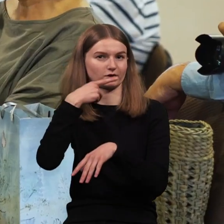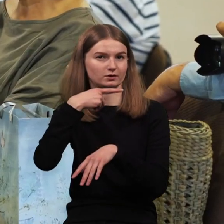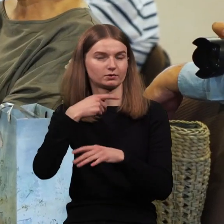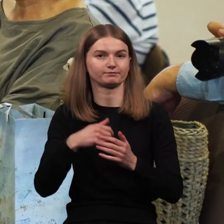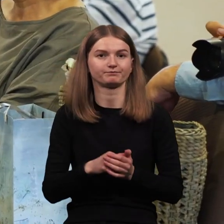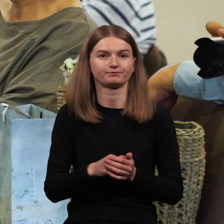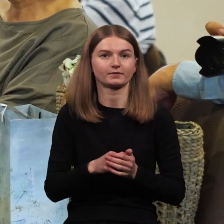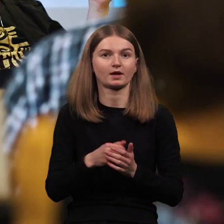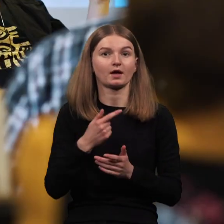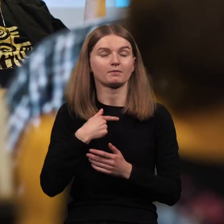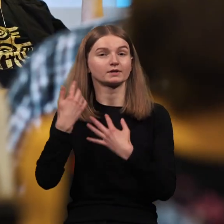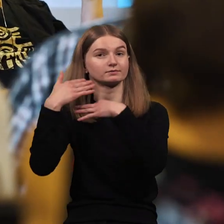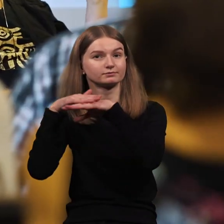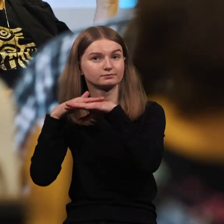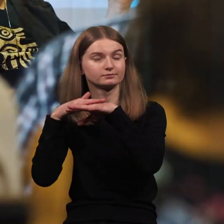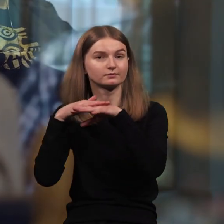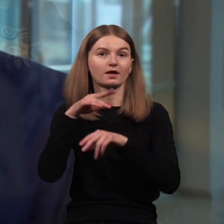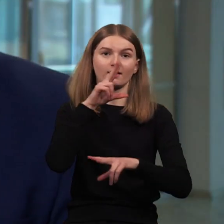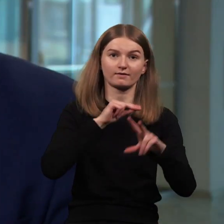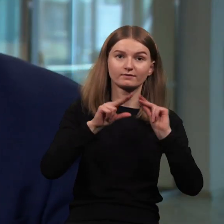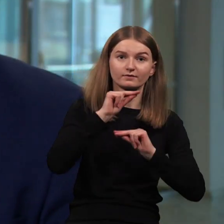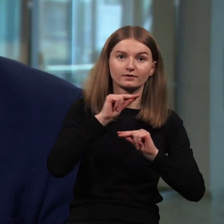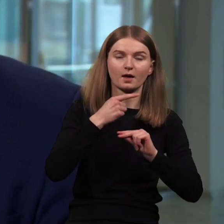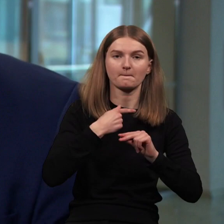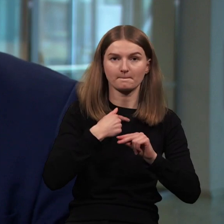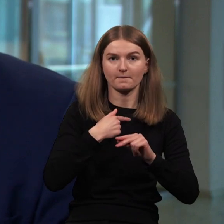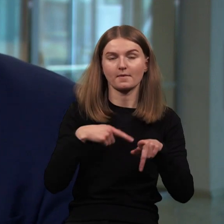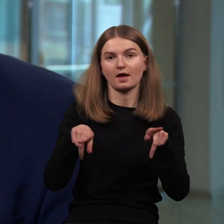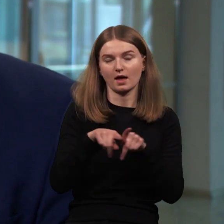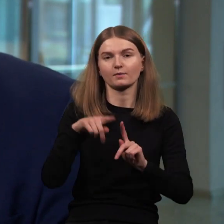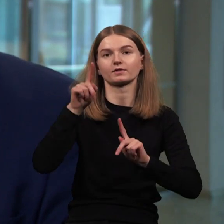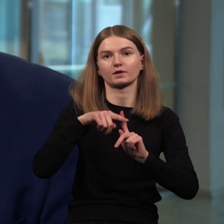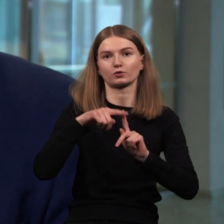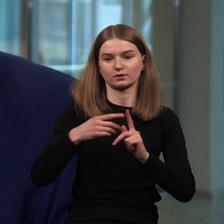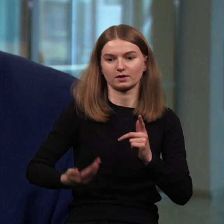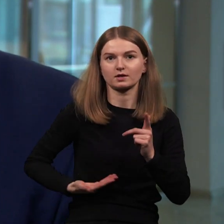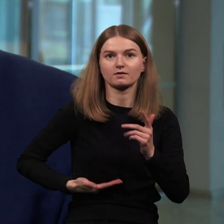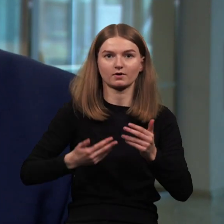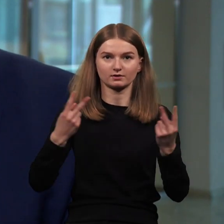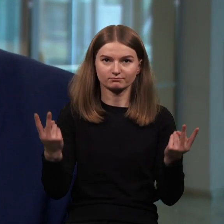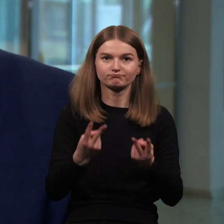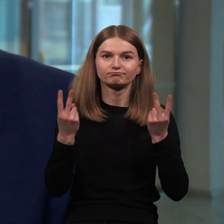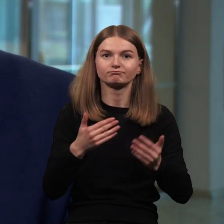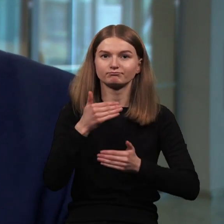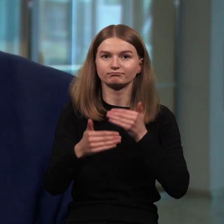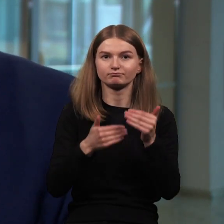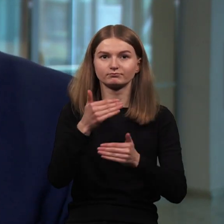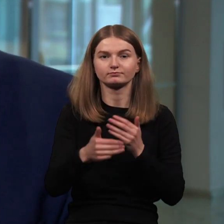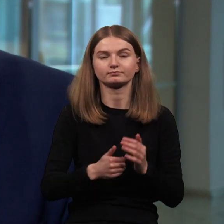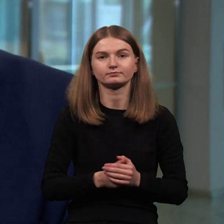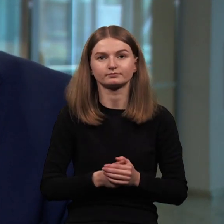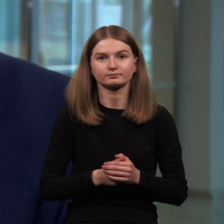šnekam ir mastom lietuviškai, mes kaip tautą egzistuojam ir mūsų tautos